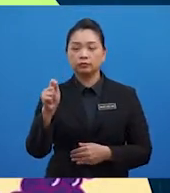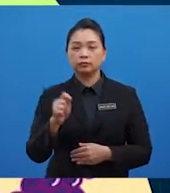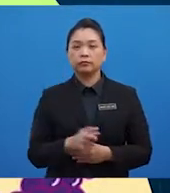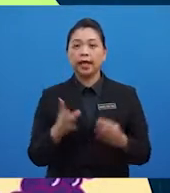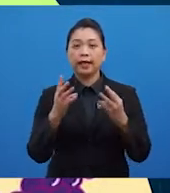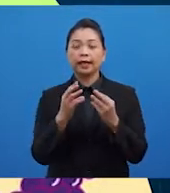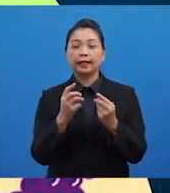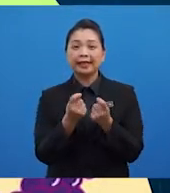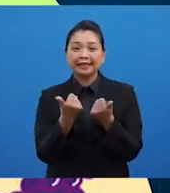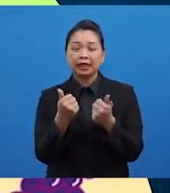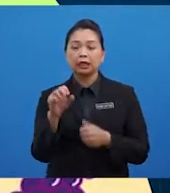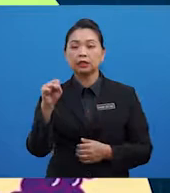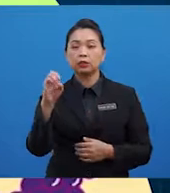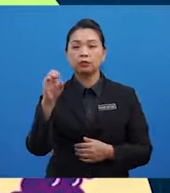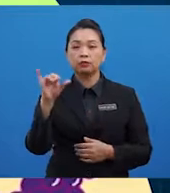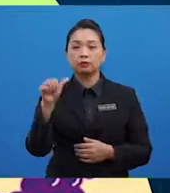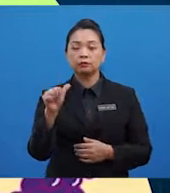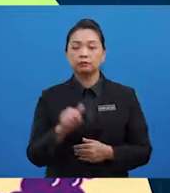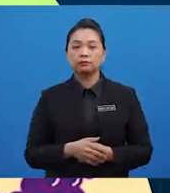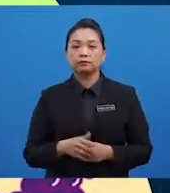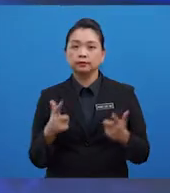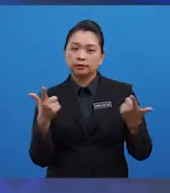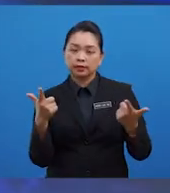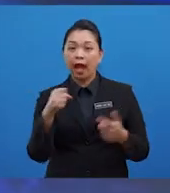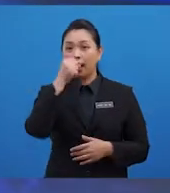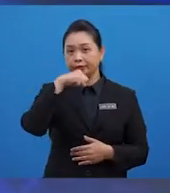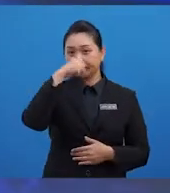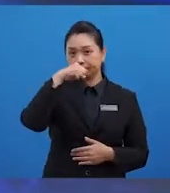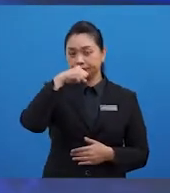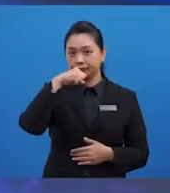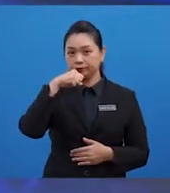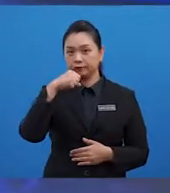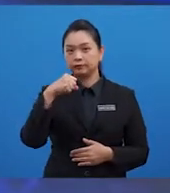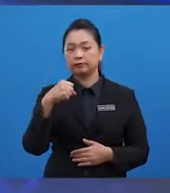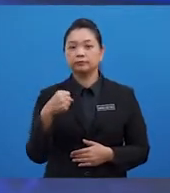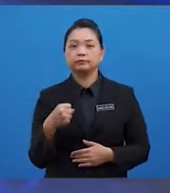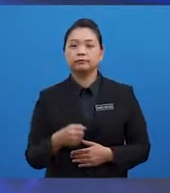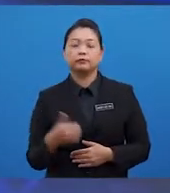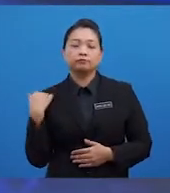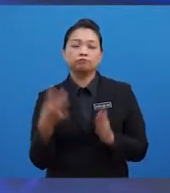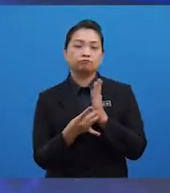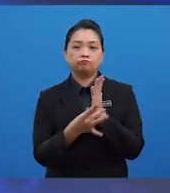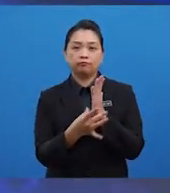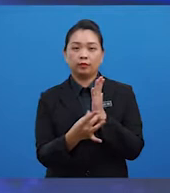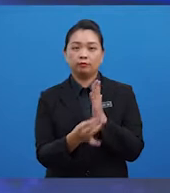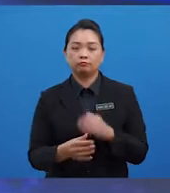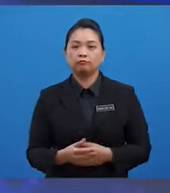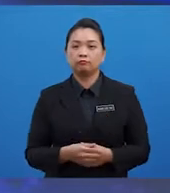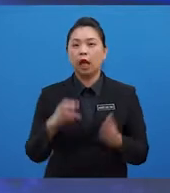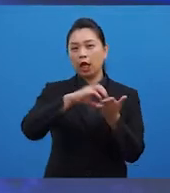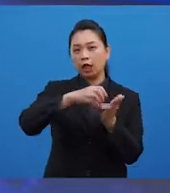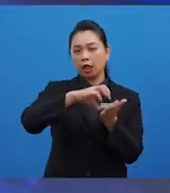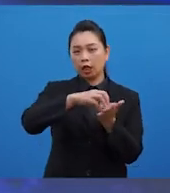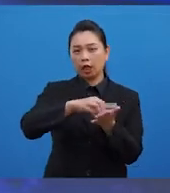kacang soya. lain-lain seperti aiskrim, rendah lemak, curry pub, kek span,